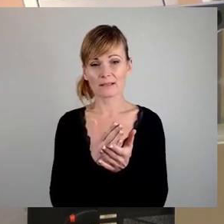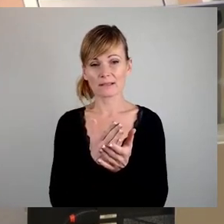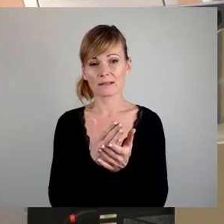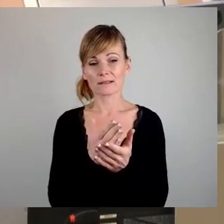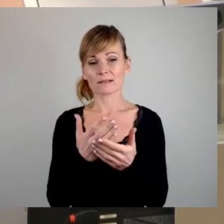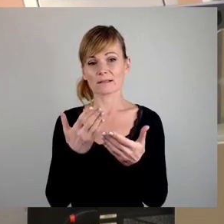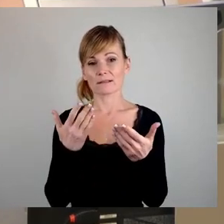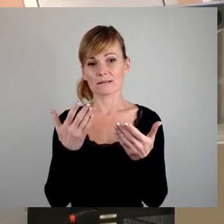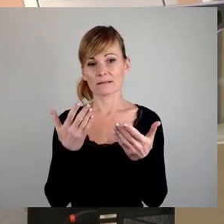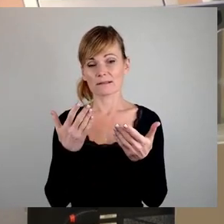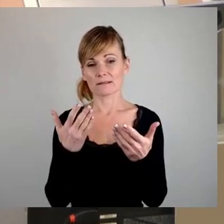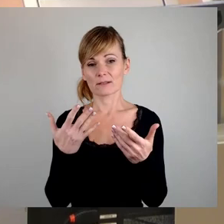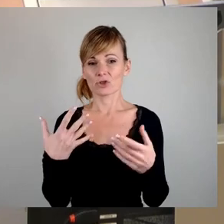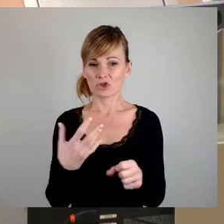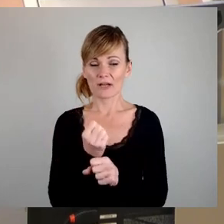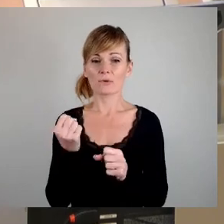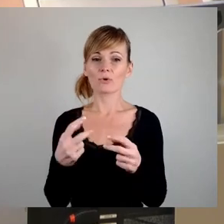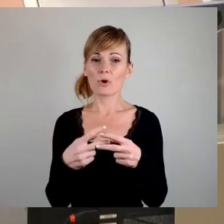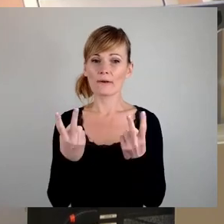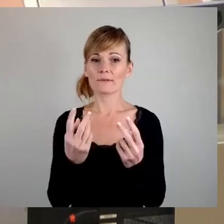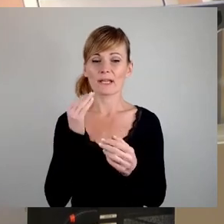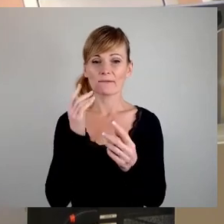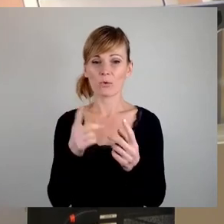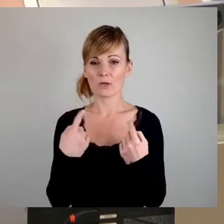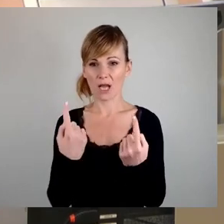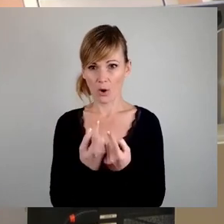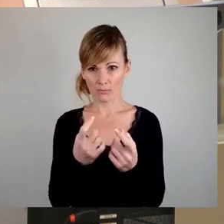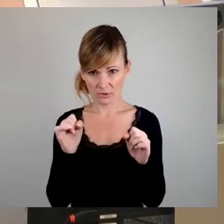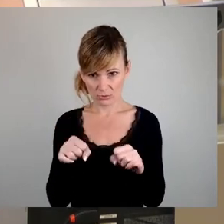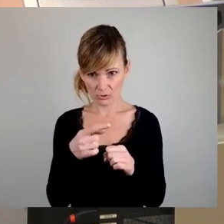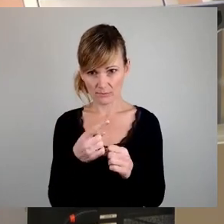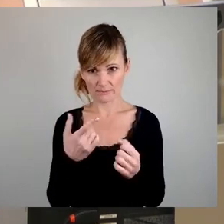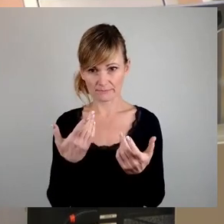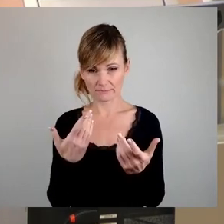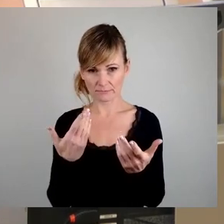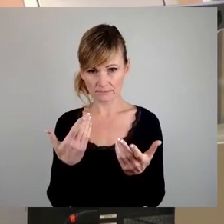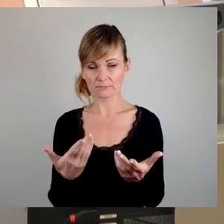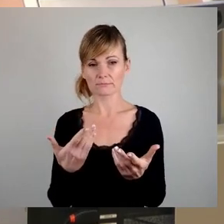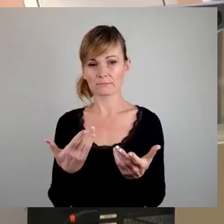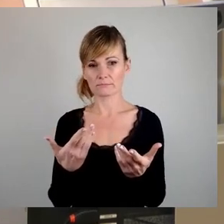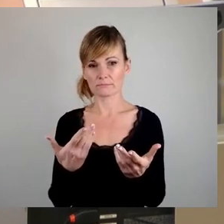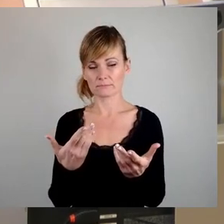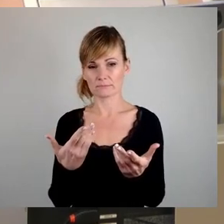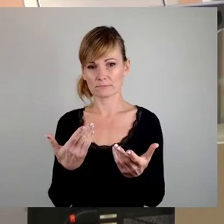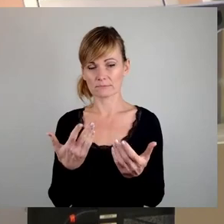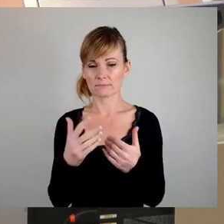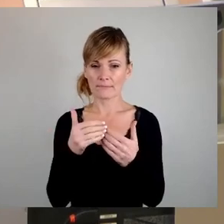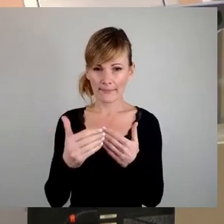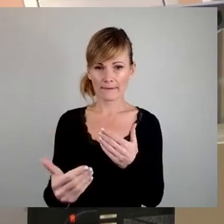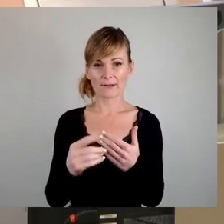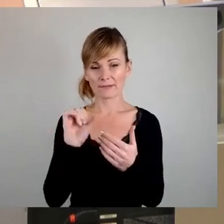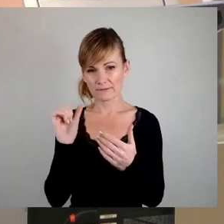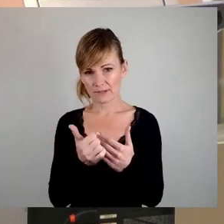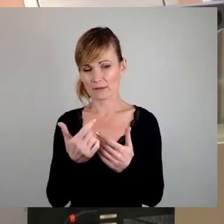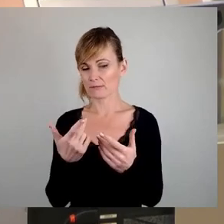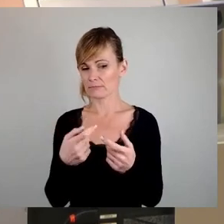Schaffung von öffentlichem Wohnraum zustimmen, als dass sie damit das Potenzial in die Hand bekommen wollen, es irgendwann wieder zu verscheuern. Deshalb ist das